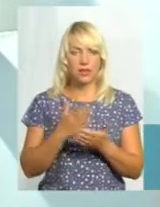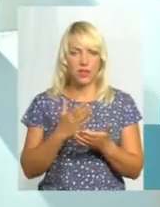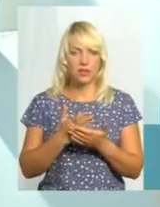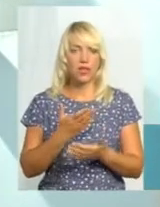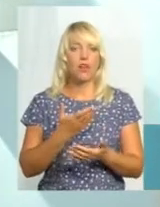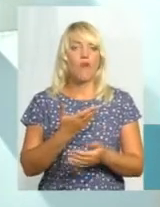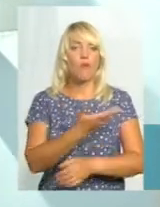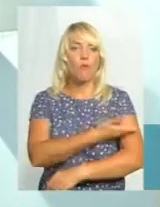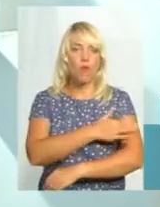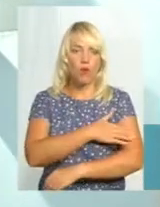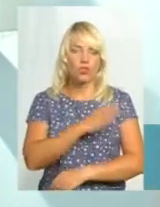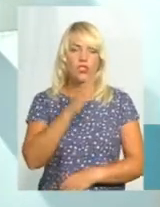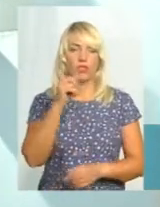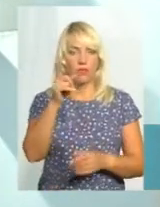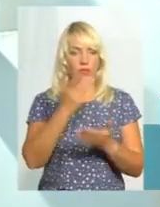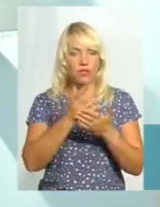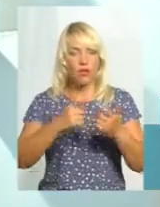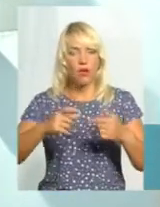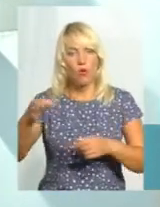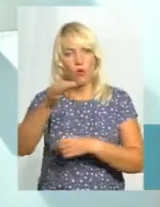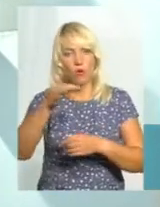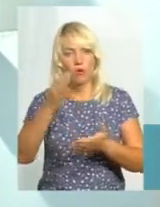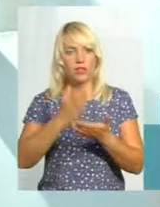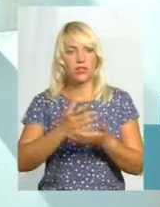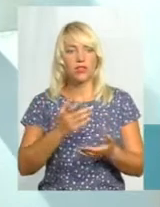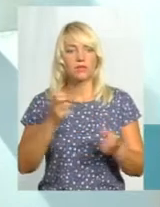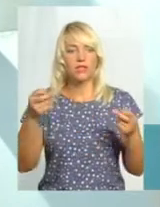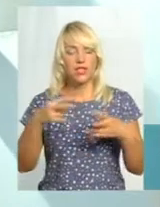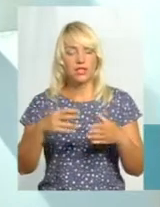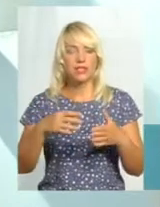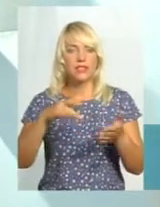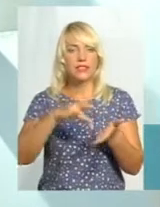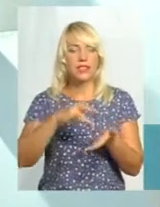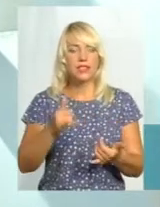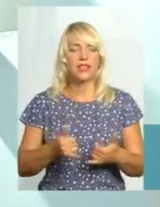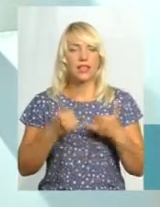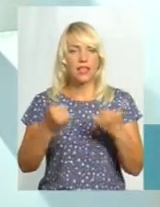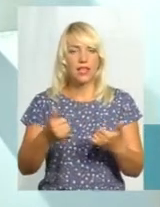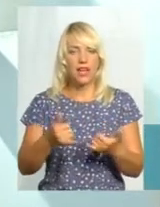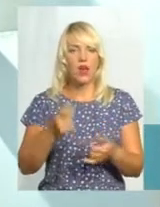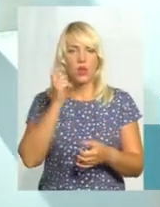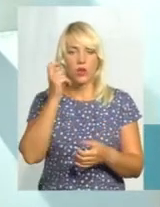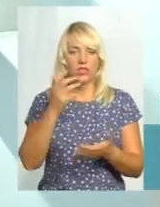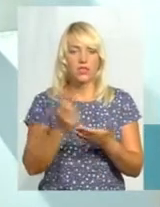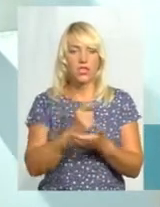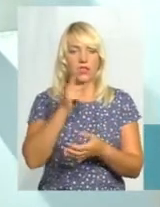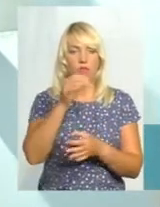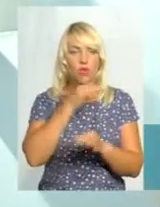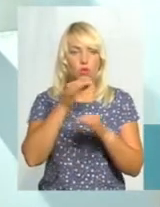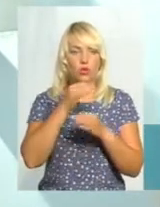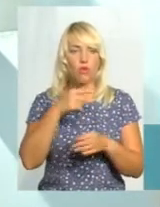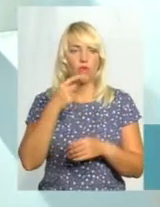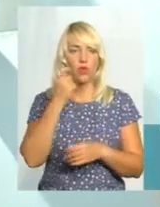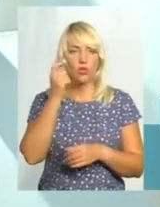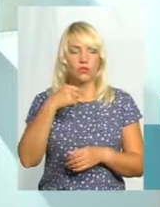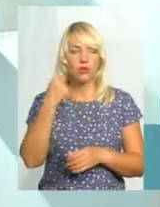є свої служби допомоги спеціально для українських заробітчан. І там консультанти говорять українською мовою. Це дуже